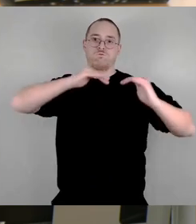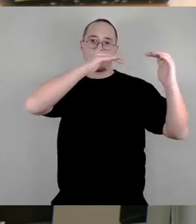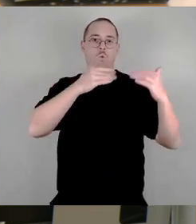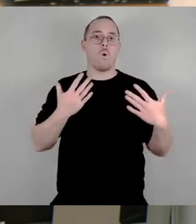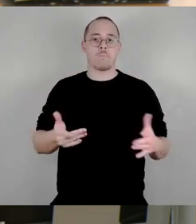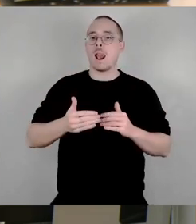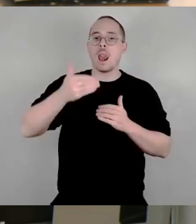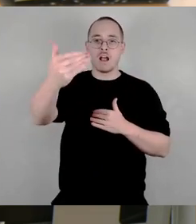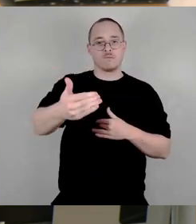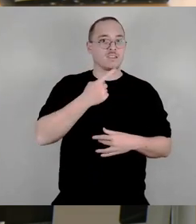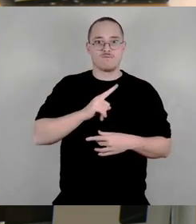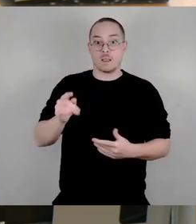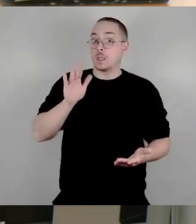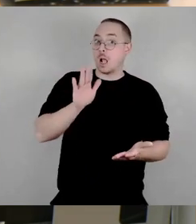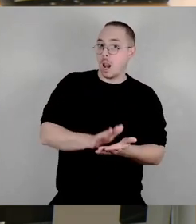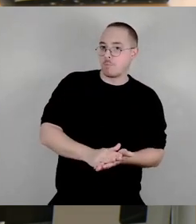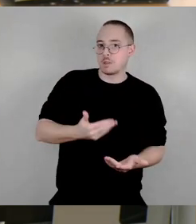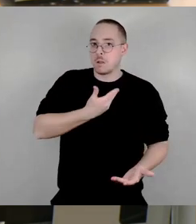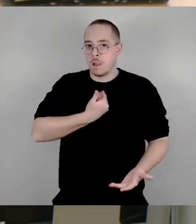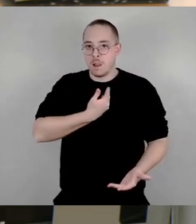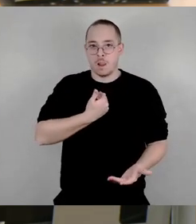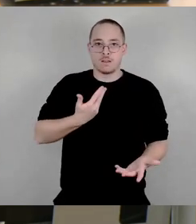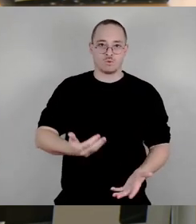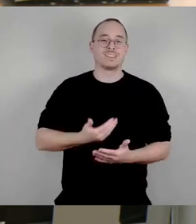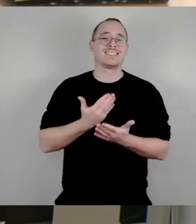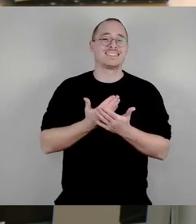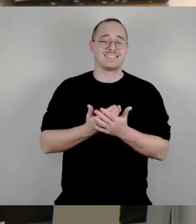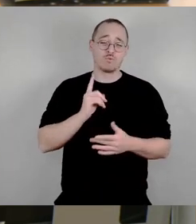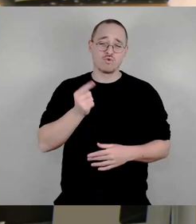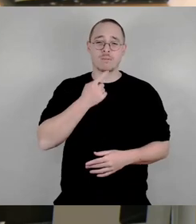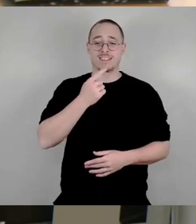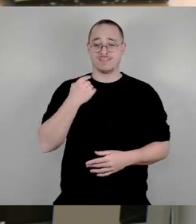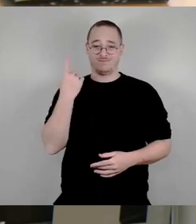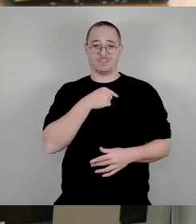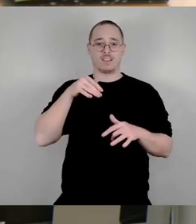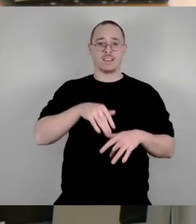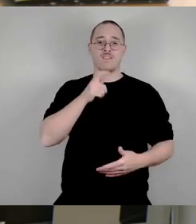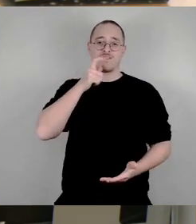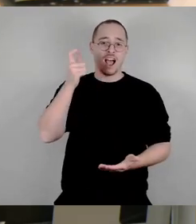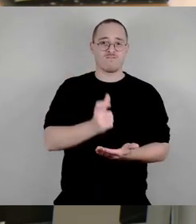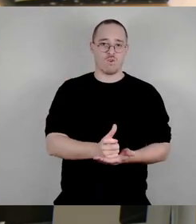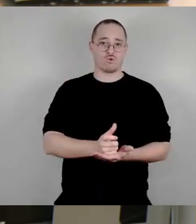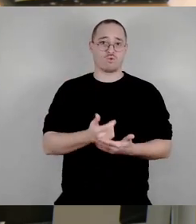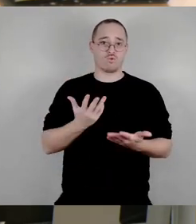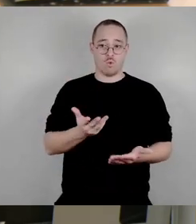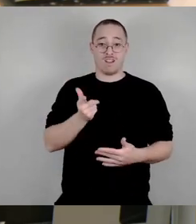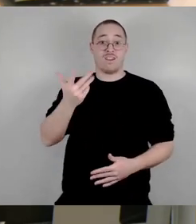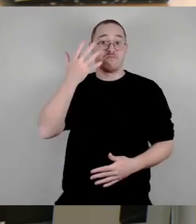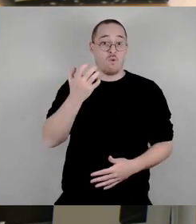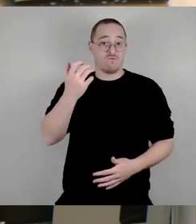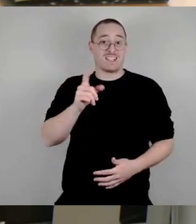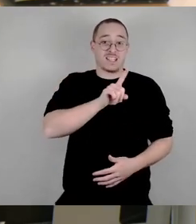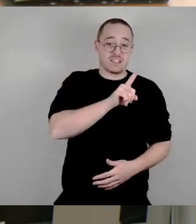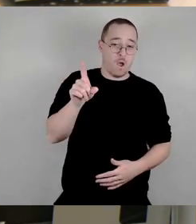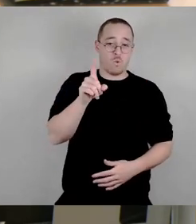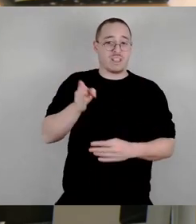einfach nochmal hinweisen. Wir haben hier einfach eine Verantwortung. Ich will die Zahl nochmal sagen, 50.000 Badegäste Jahr